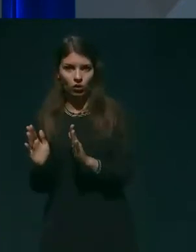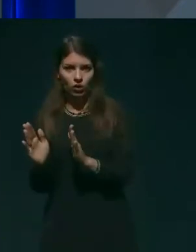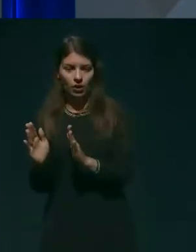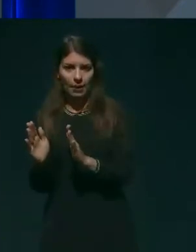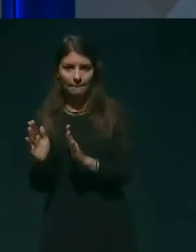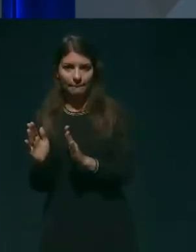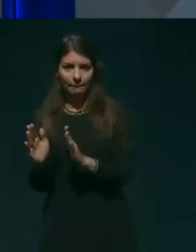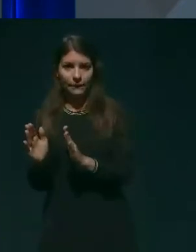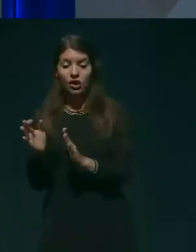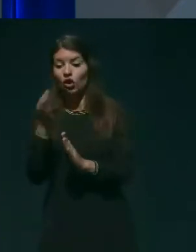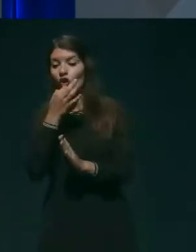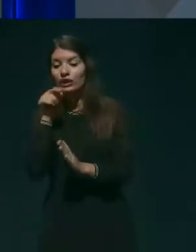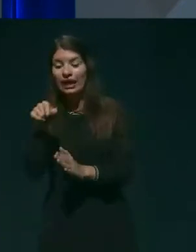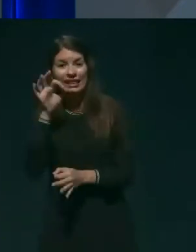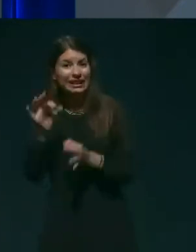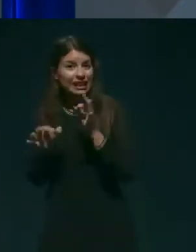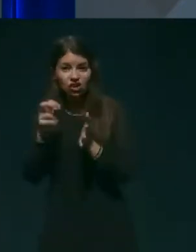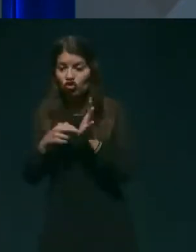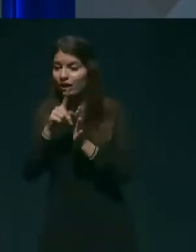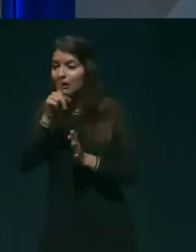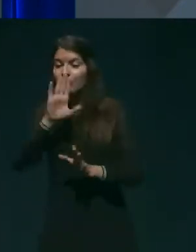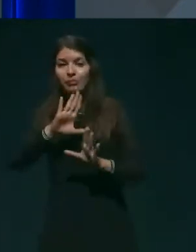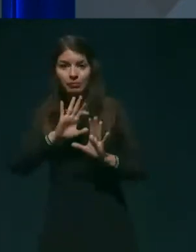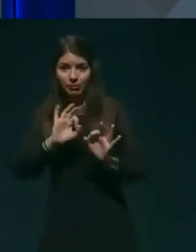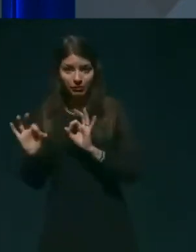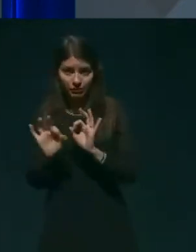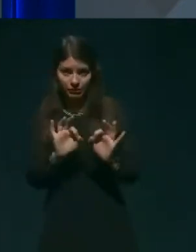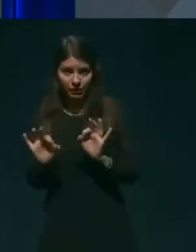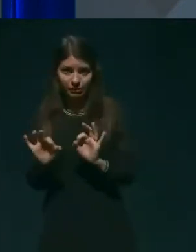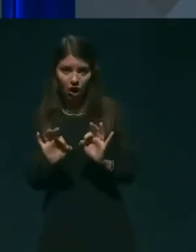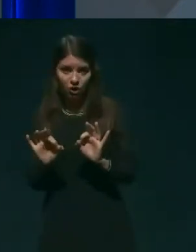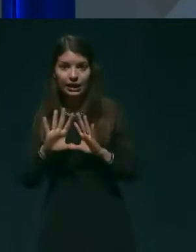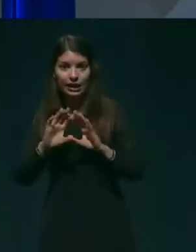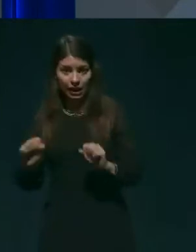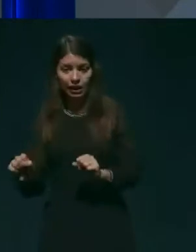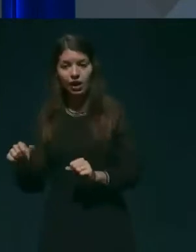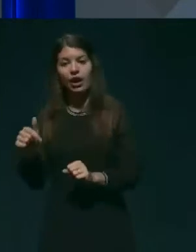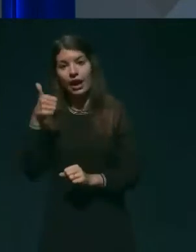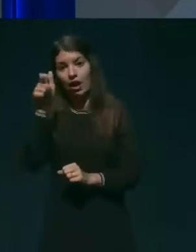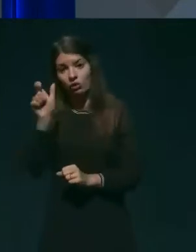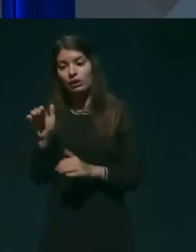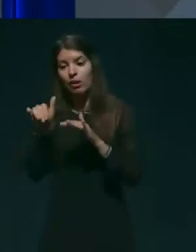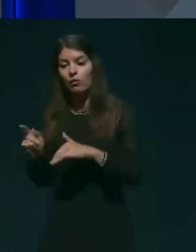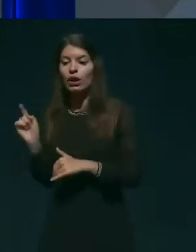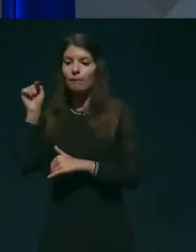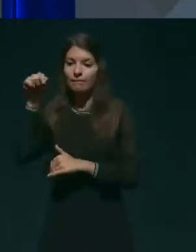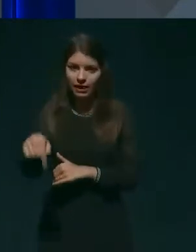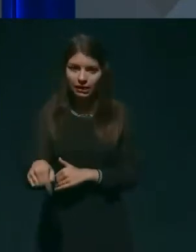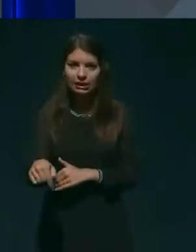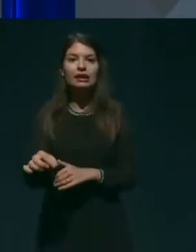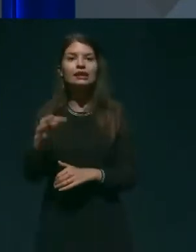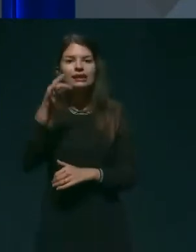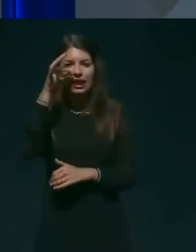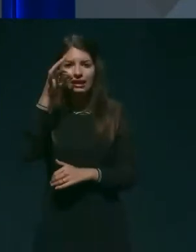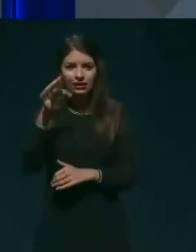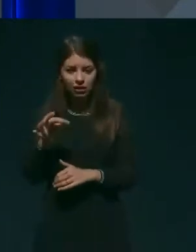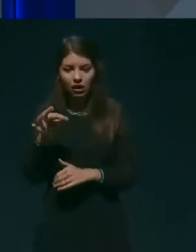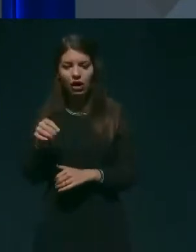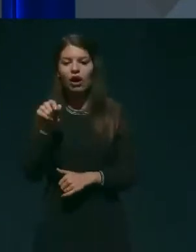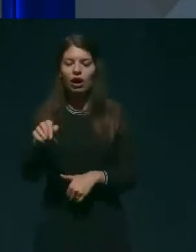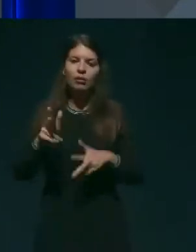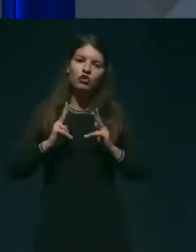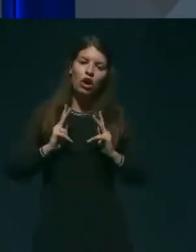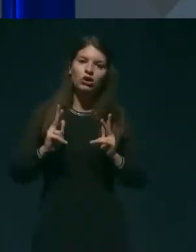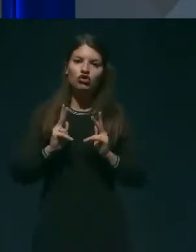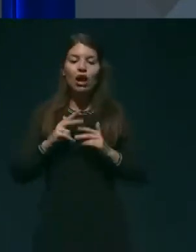še ni napravljen, nekdo mora pridati na inštitut, počakati z vide in ta člok, čaka test, leži tam